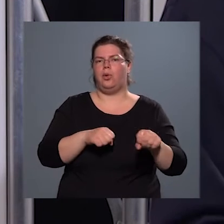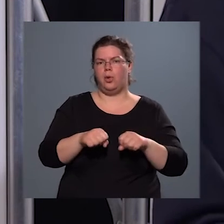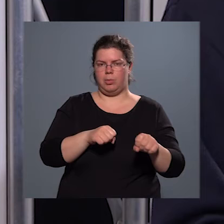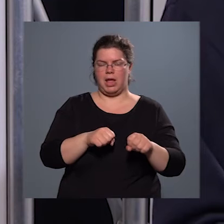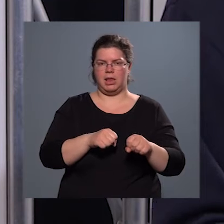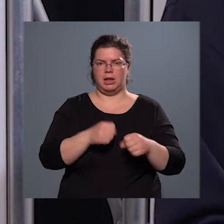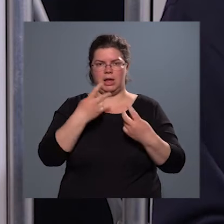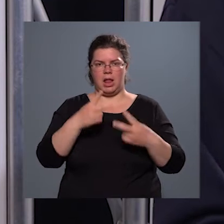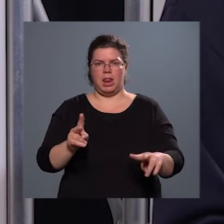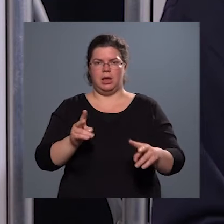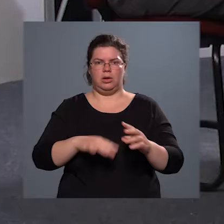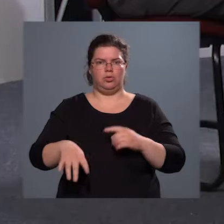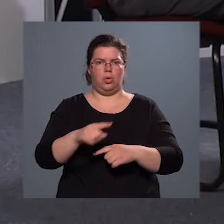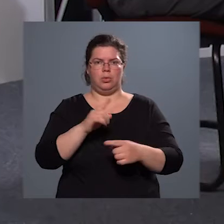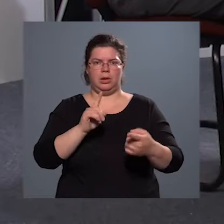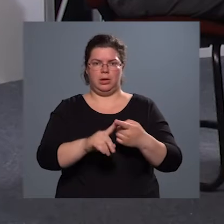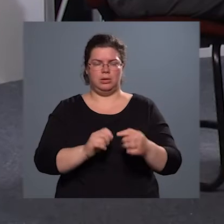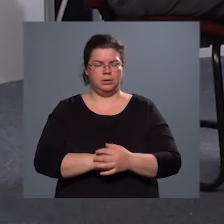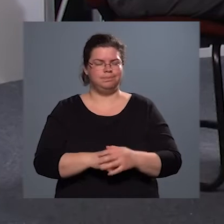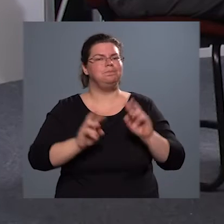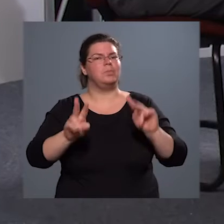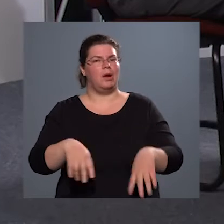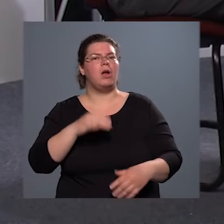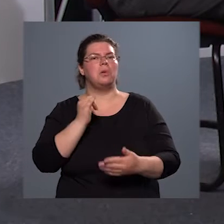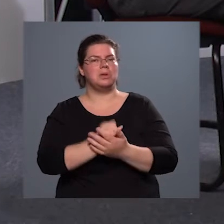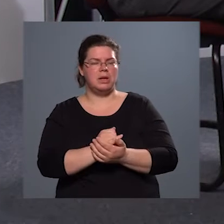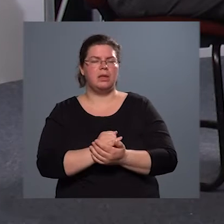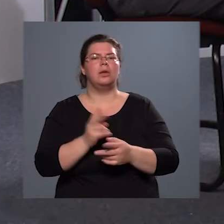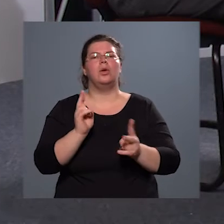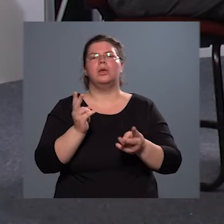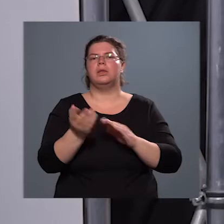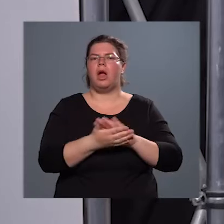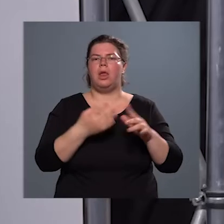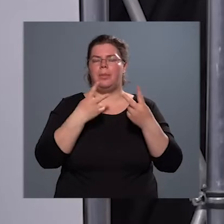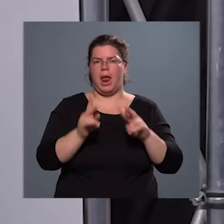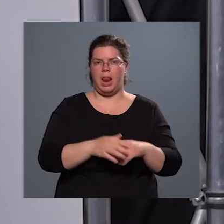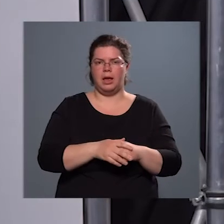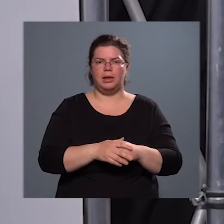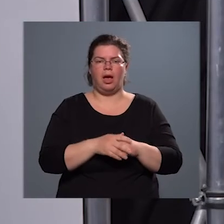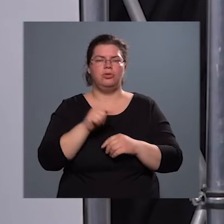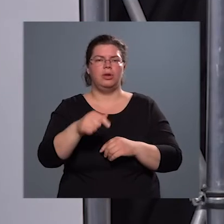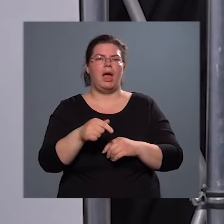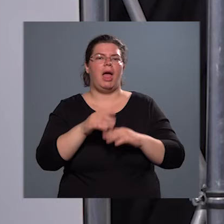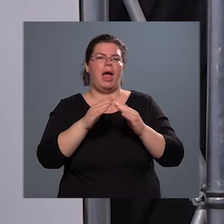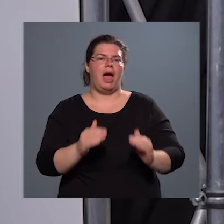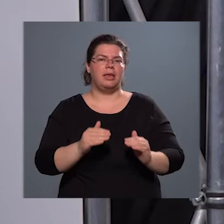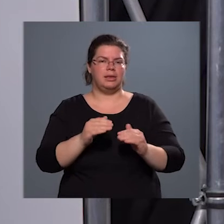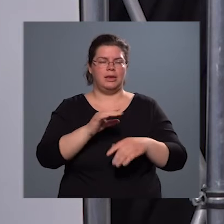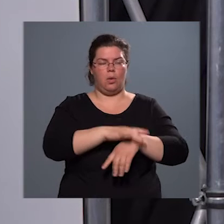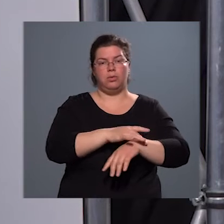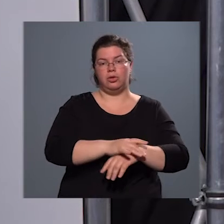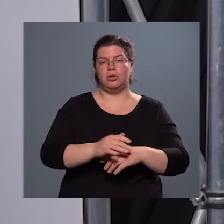hatáskörbe tartoznak. Való igaz, hogy az alapellátás, tehát ez mind a házi orvosi, házi gyerekorvosi